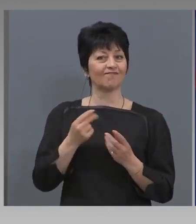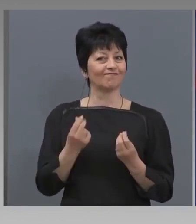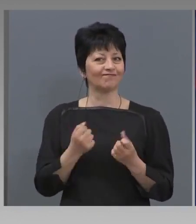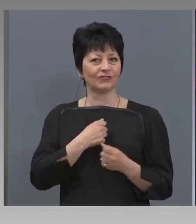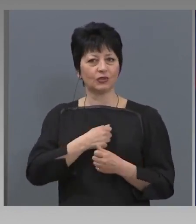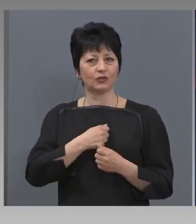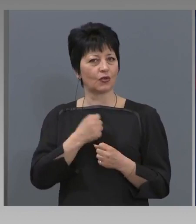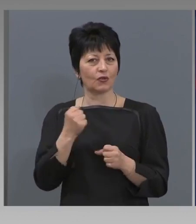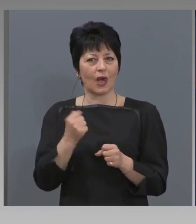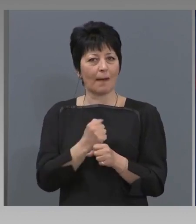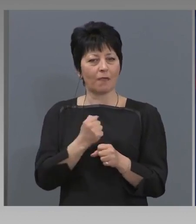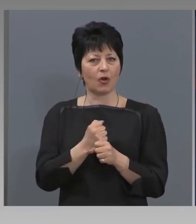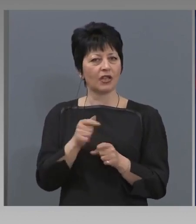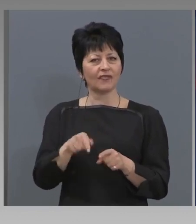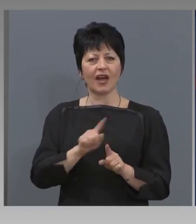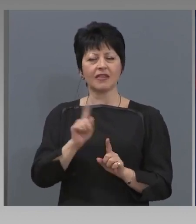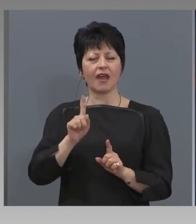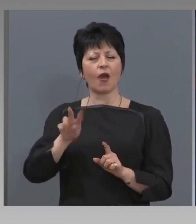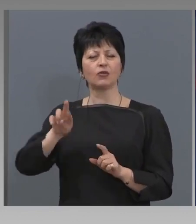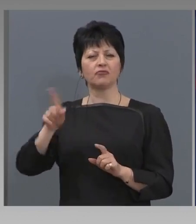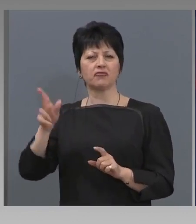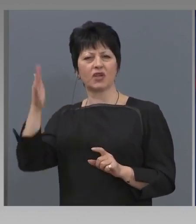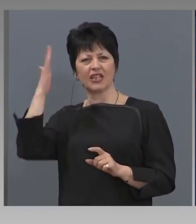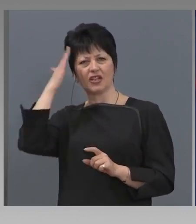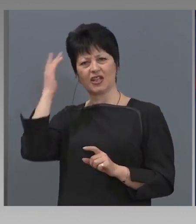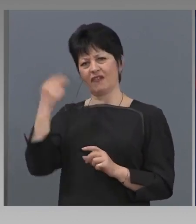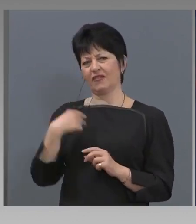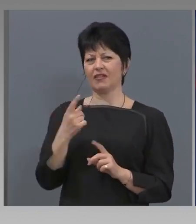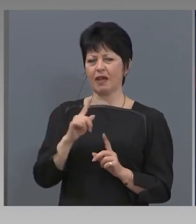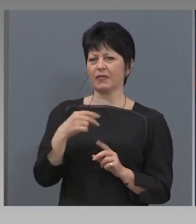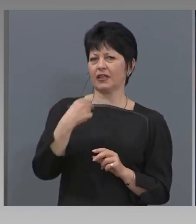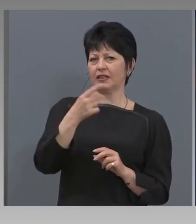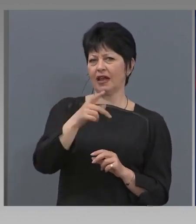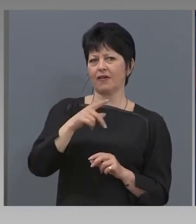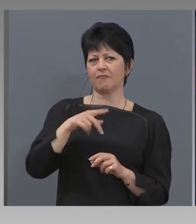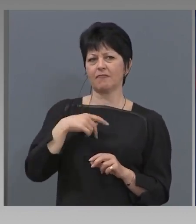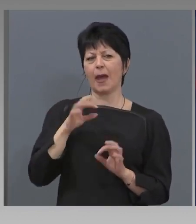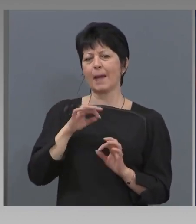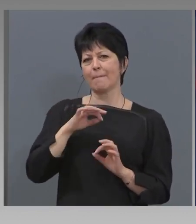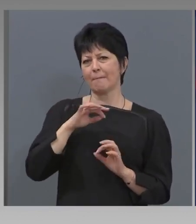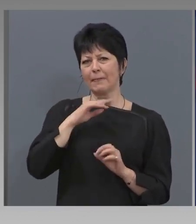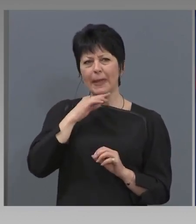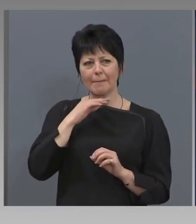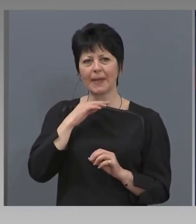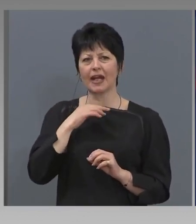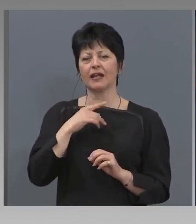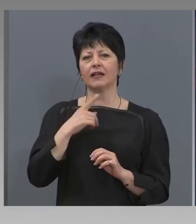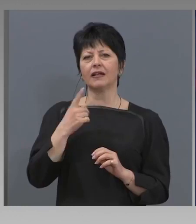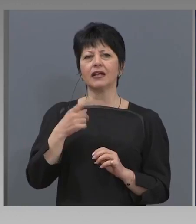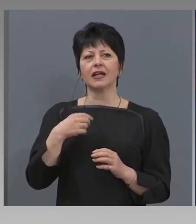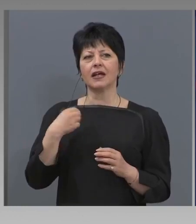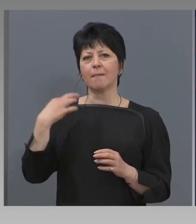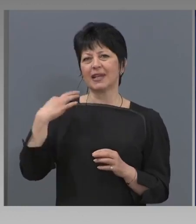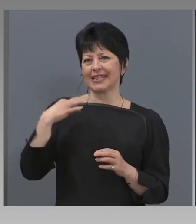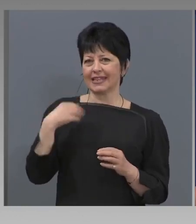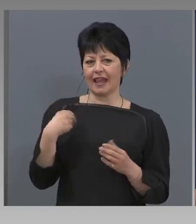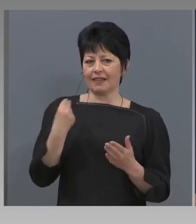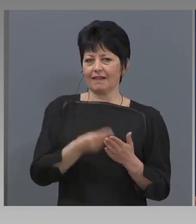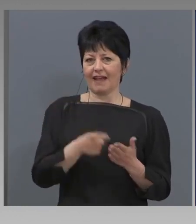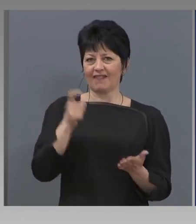Това не е от други държави, да не дадам пример, защото и те са ни приятели и партньори издава президента заповед